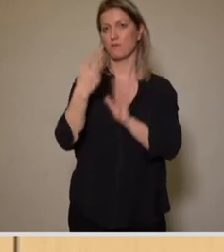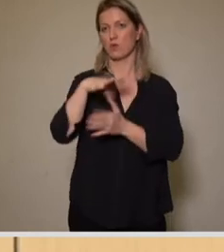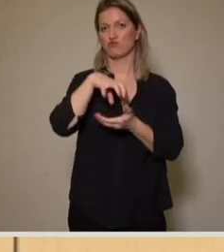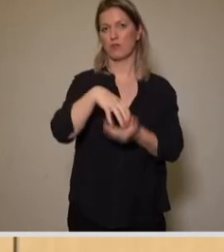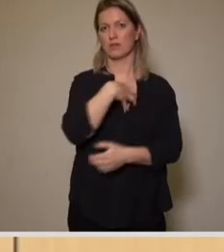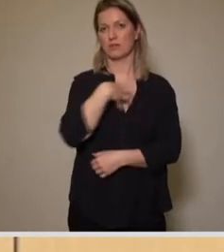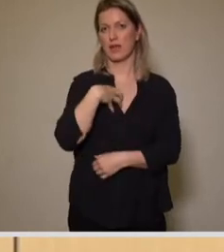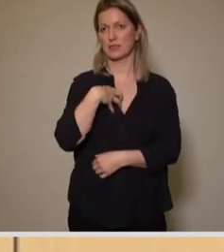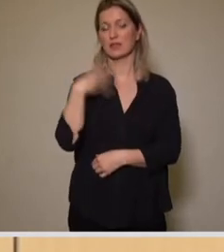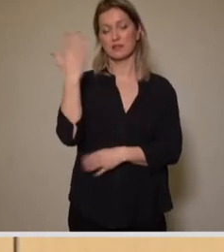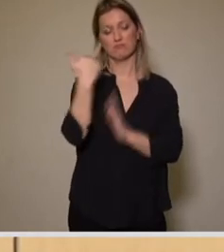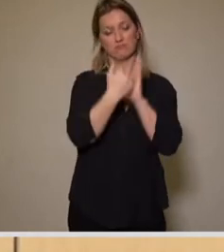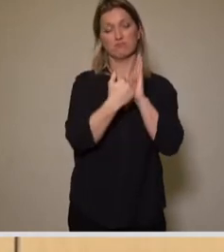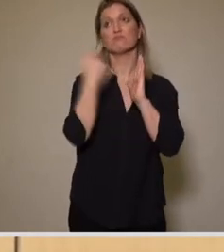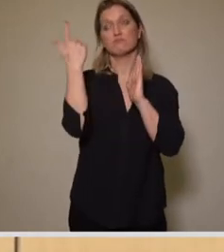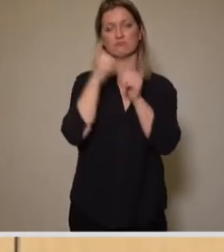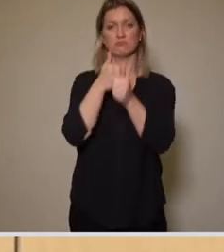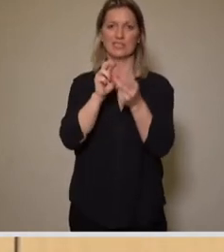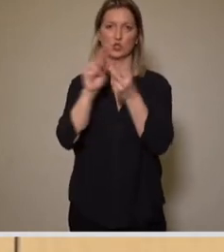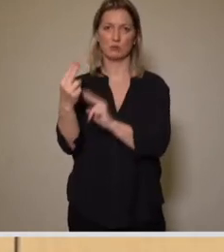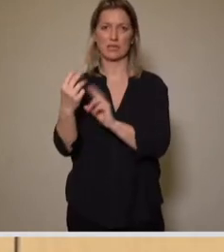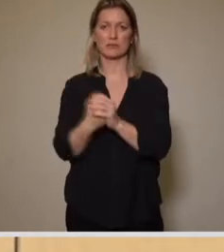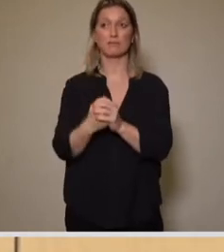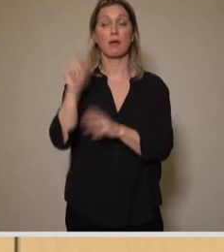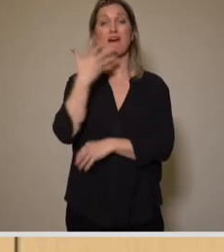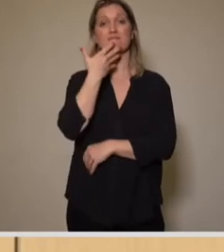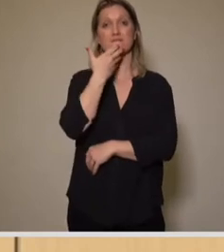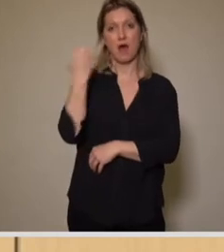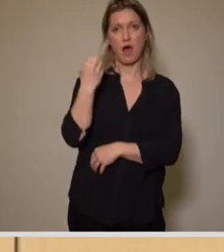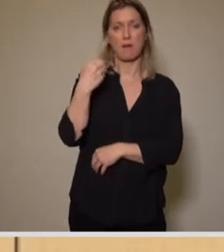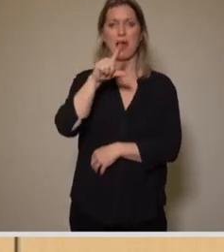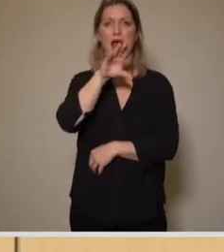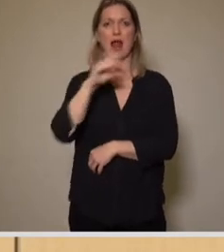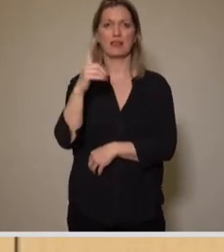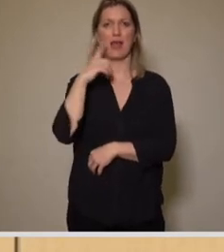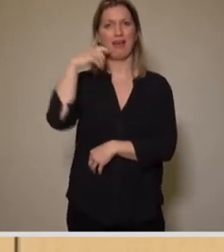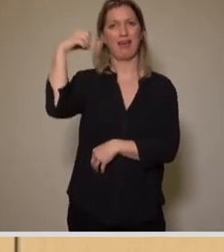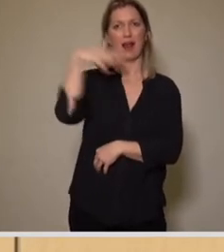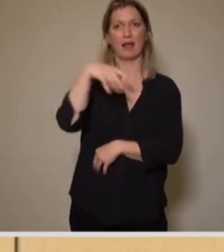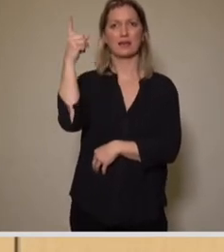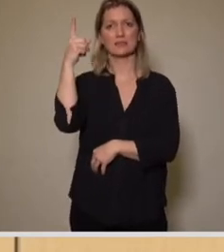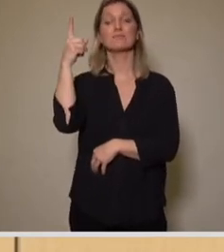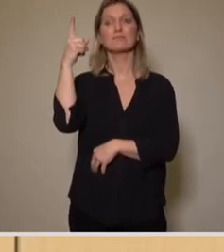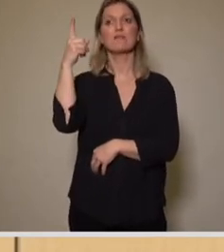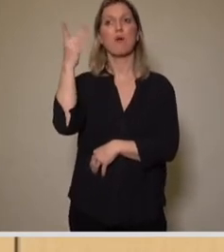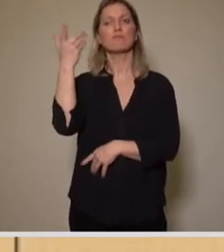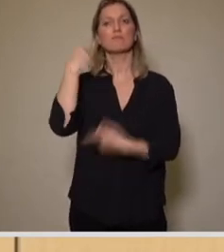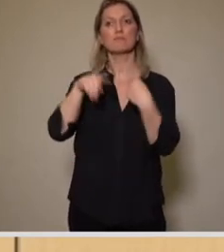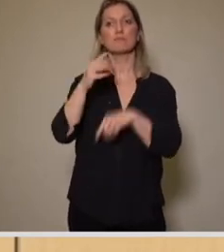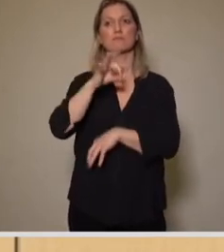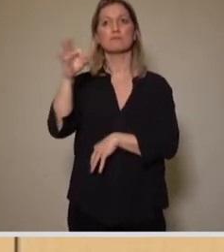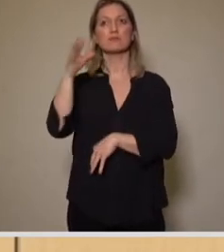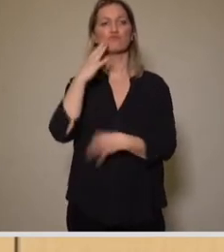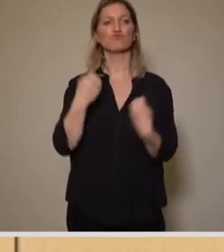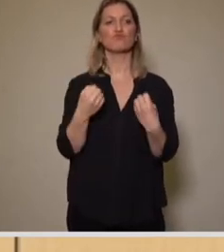Im Übrigen trägt das warm-weiße LED-Licht aufgrund seiner besseren Farbwiedergabe der angestrahlten Objekte im Verkehrsraum zur